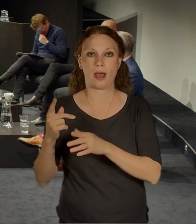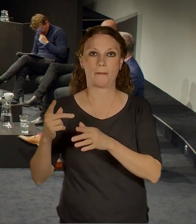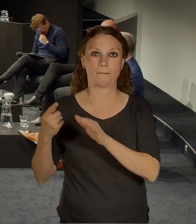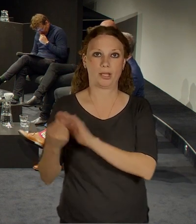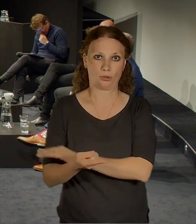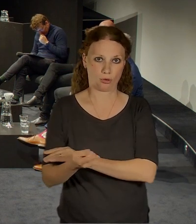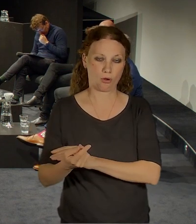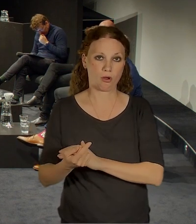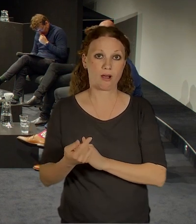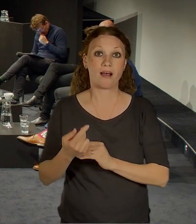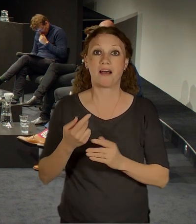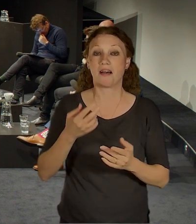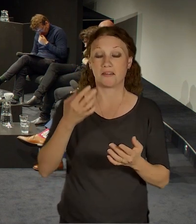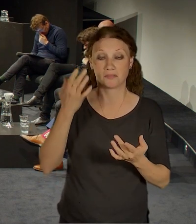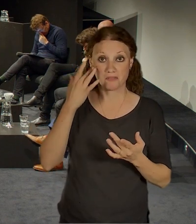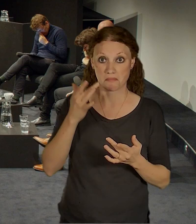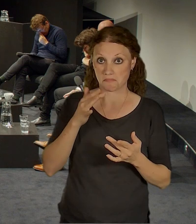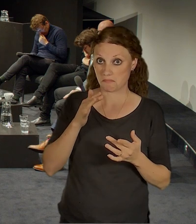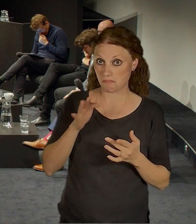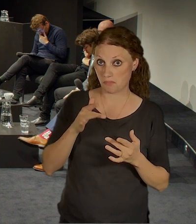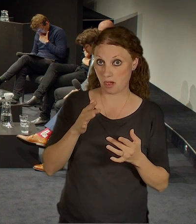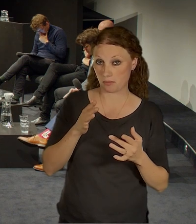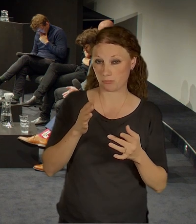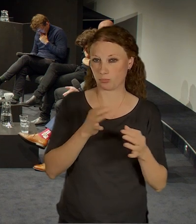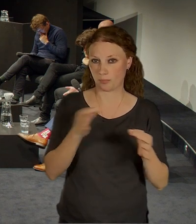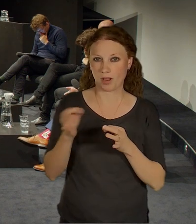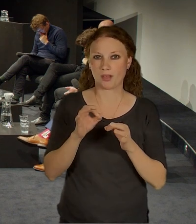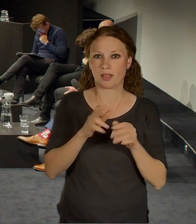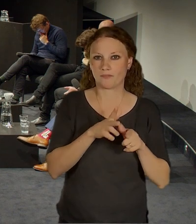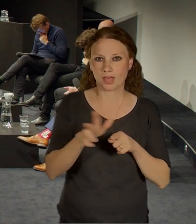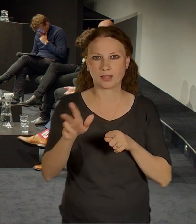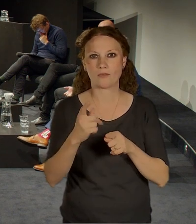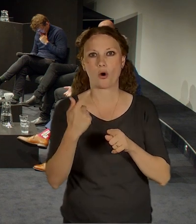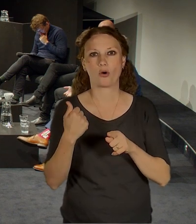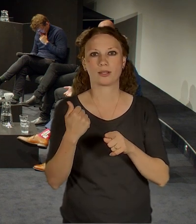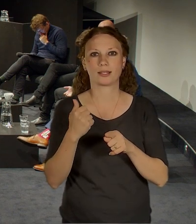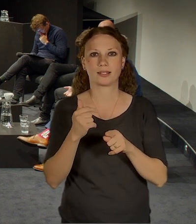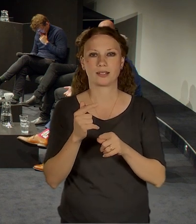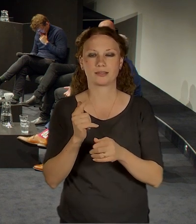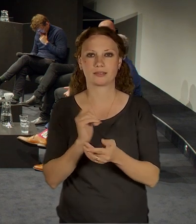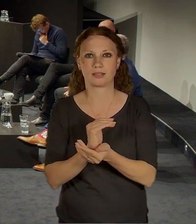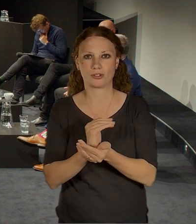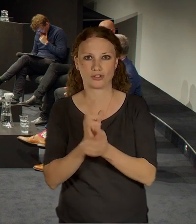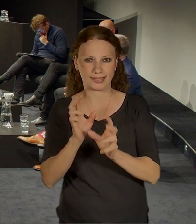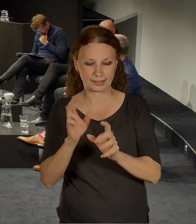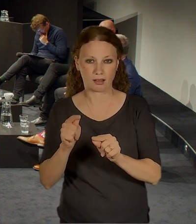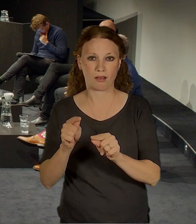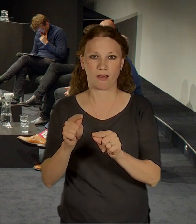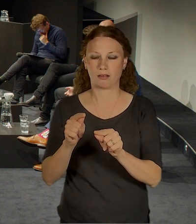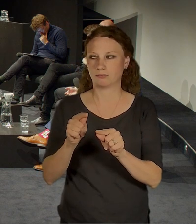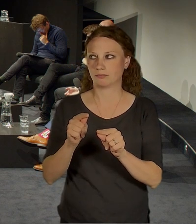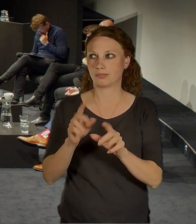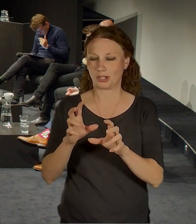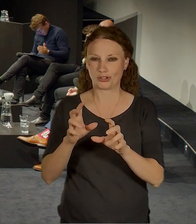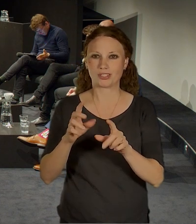rozvětvení je vlastně i připravený z dřívejších dob a jestli by se neuvažovalo o protažení až třeba na Opatov, že by to vytvořilo takovou hezkou